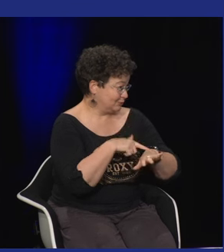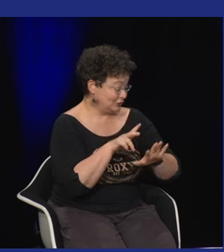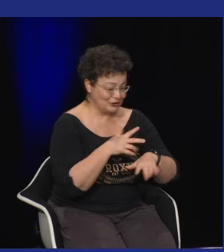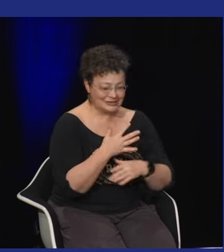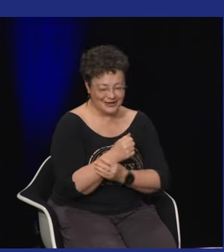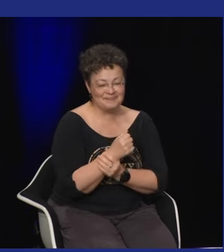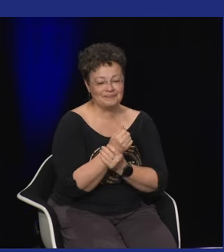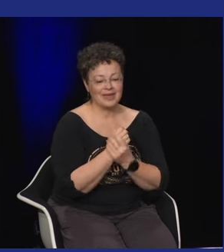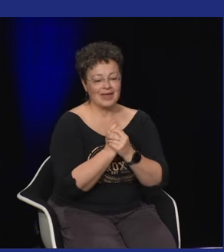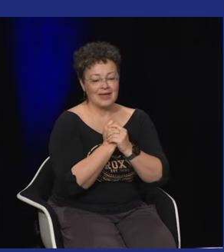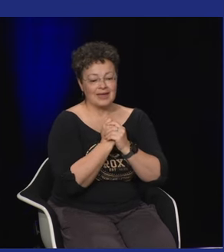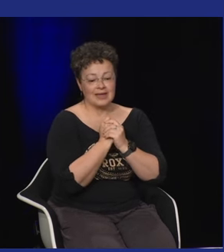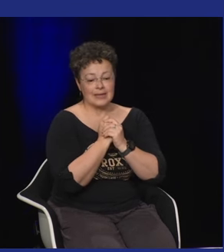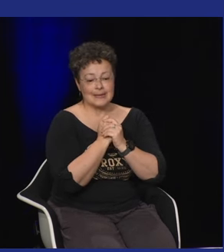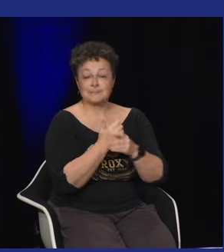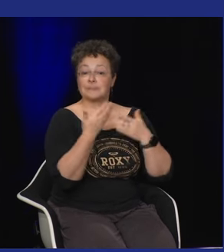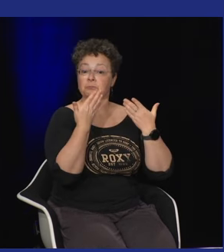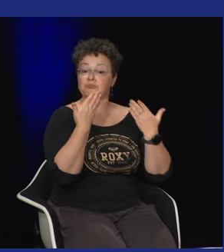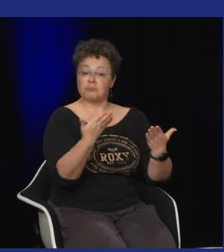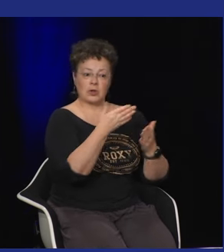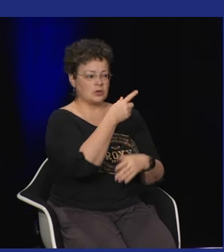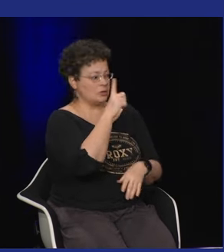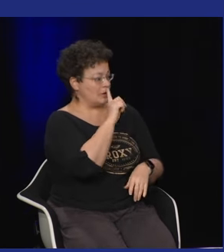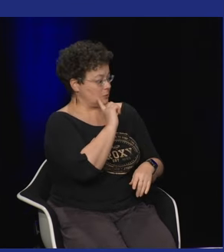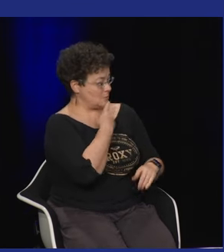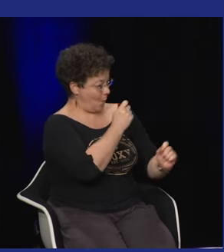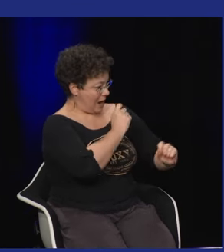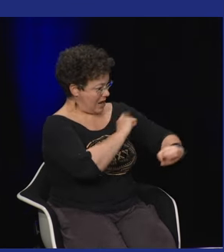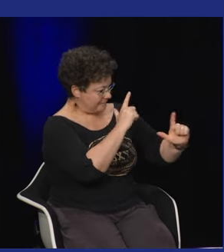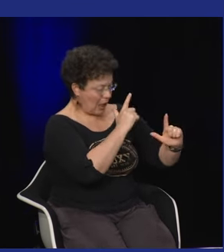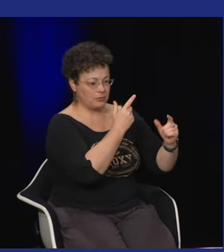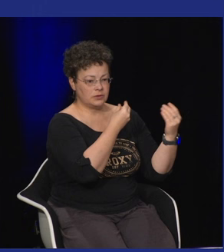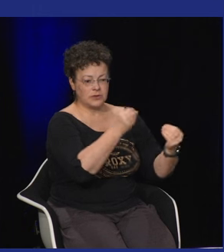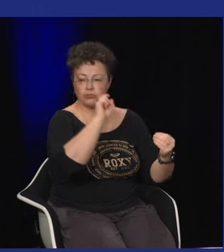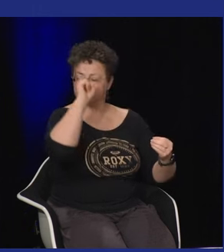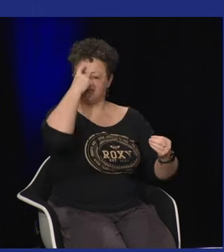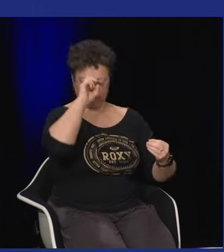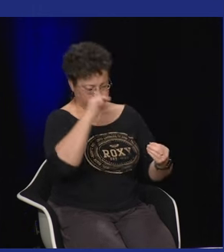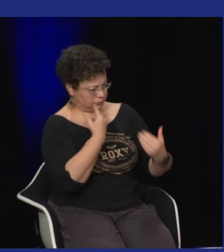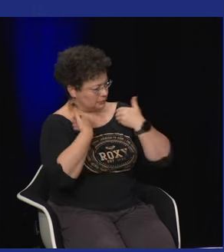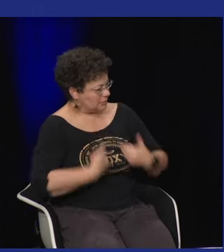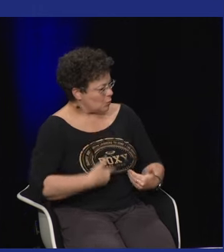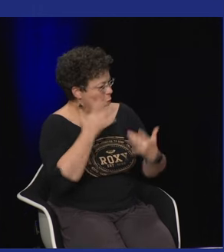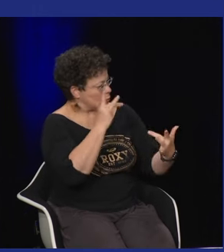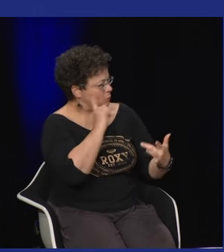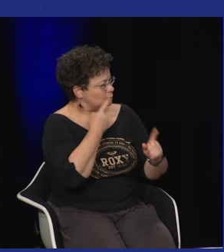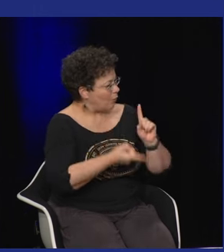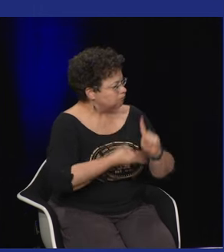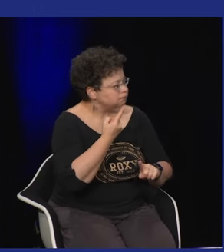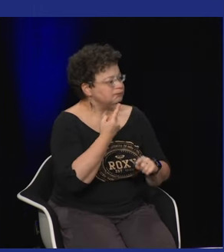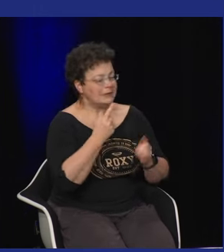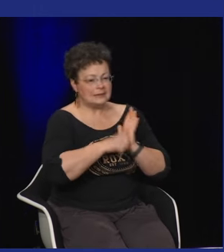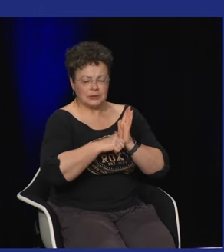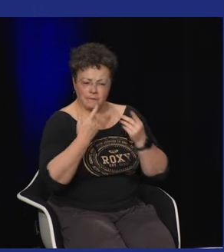donc je pense qu'on va passer ça parce qu'on n'a plus trop de temps oui c'est vrai que le réveil sourd cette prise de